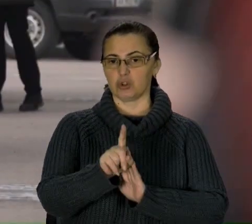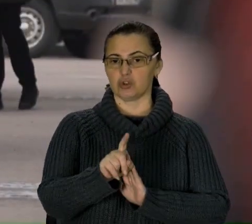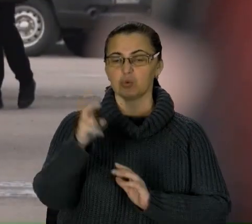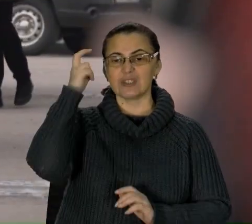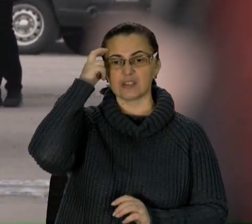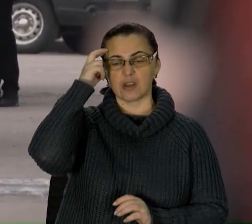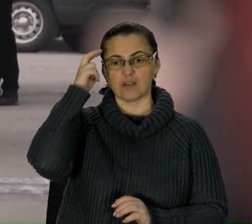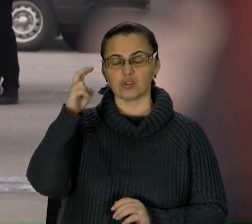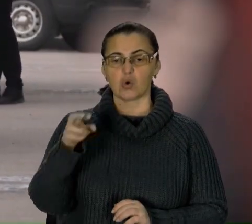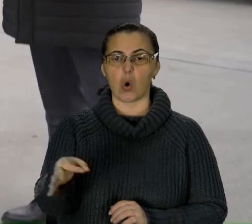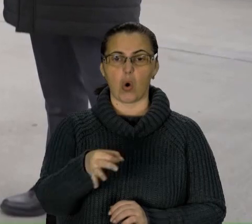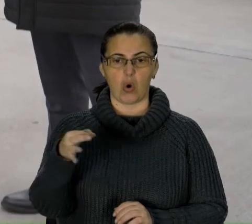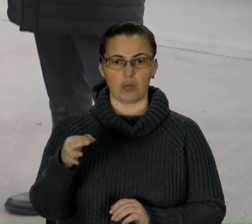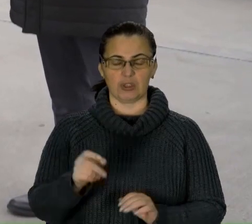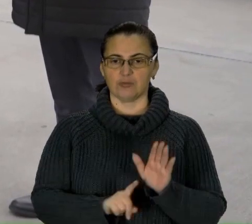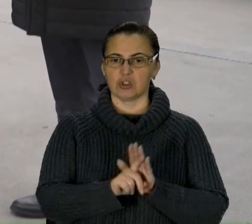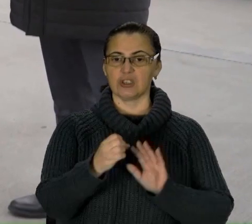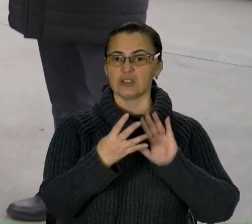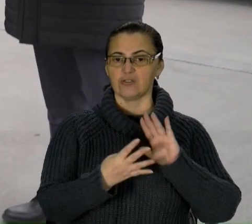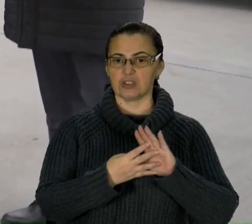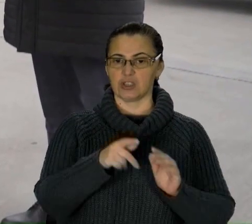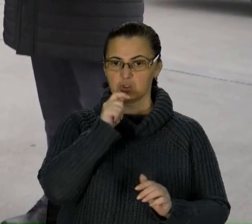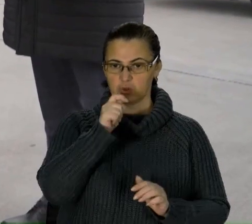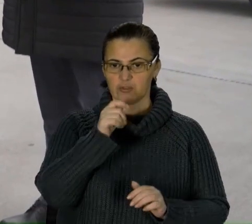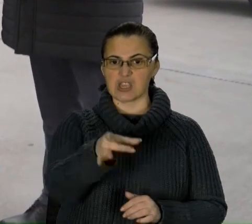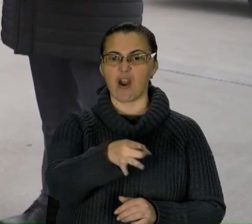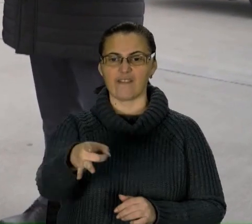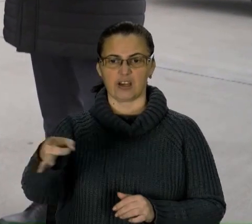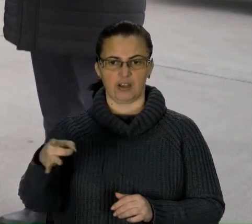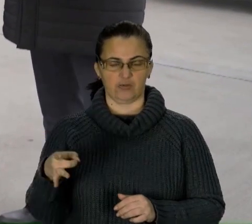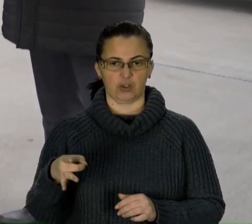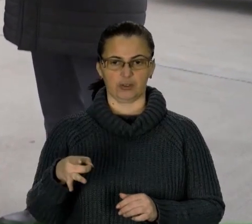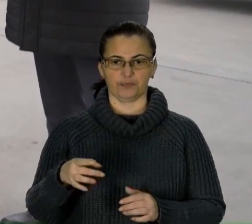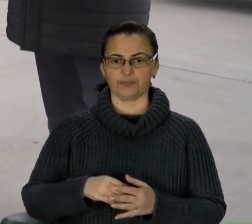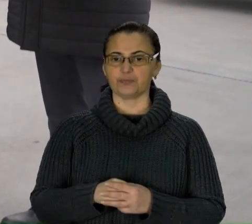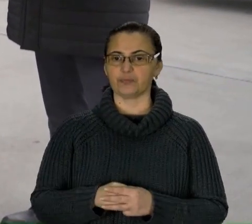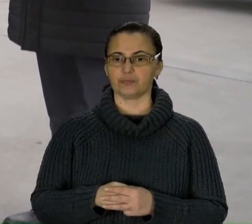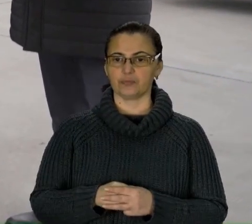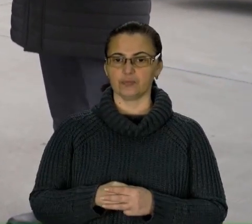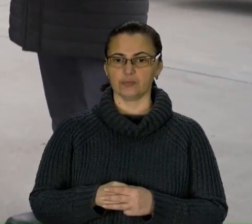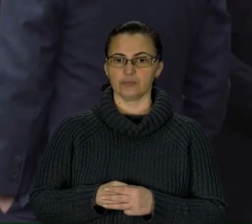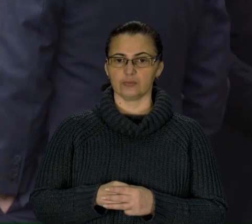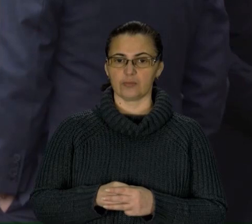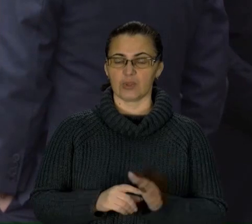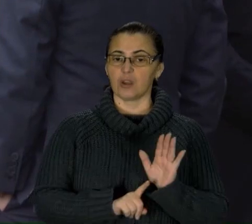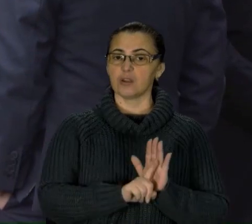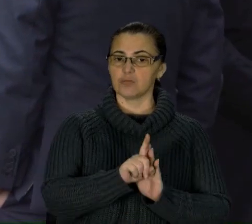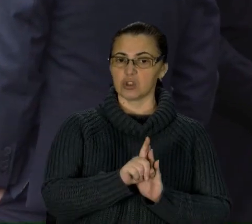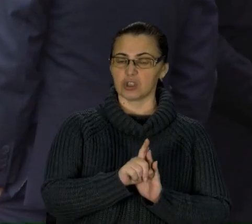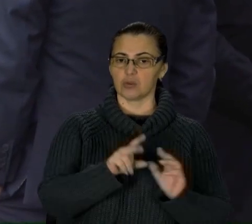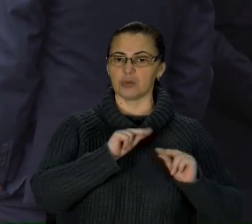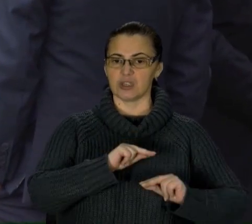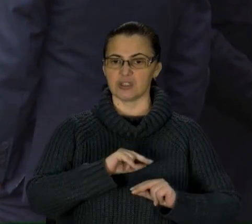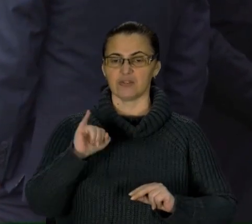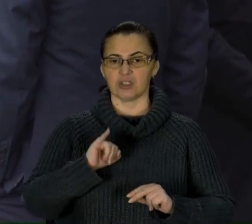Київської області з 19 квітня у регіонах. Так анонсував головний санітарний лікар Віктор Ляшко. Спершу персонал